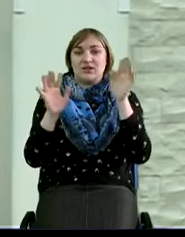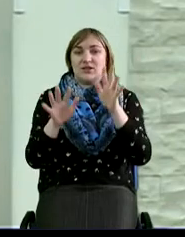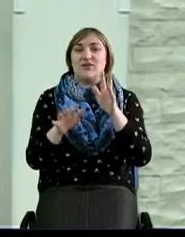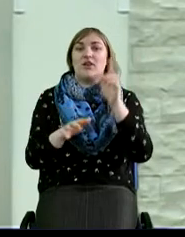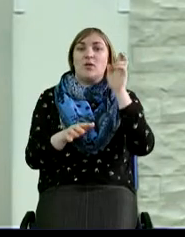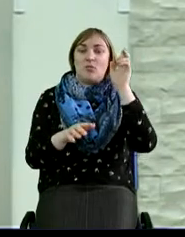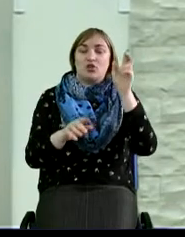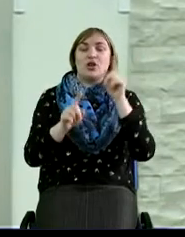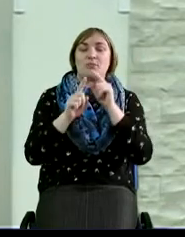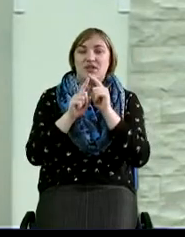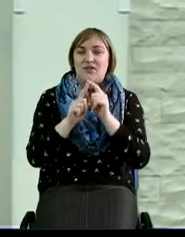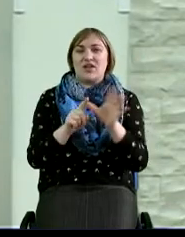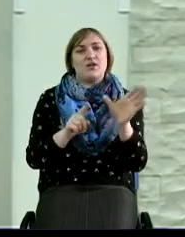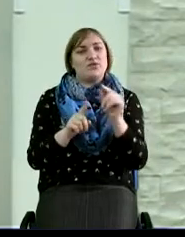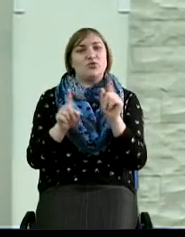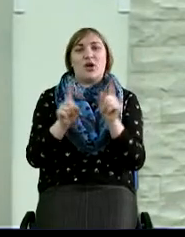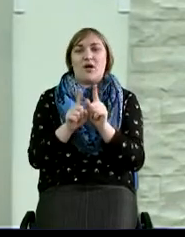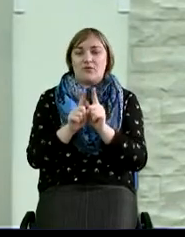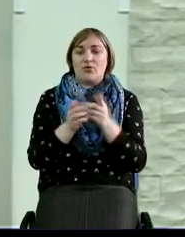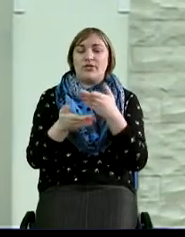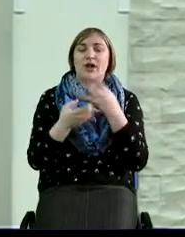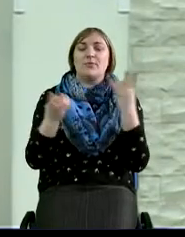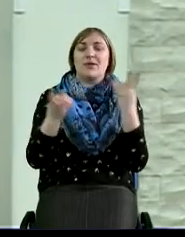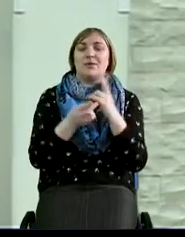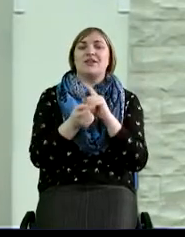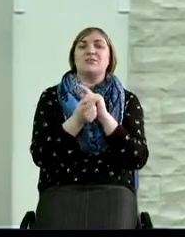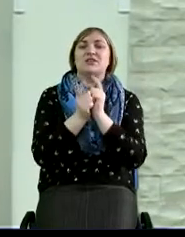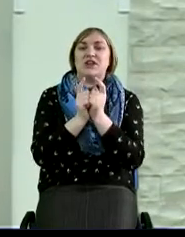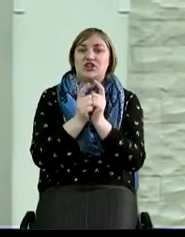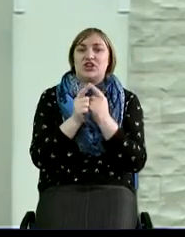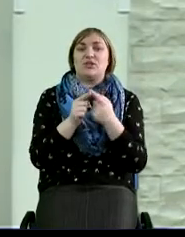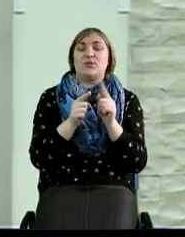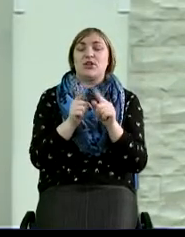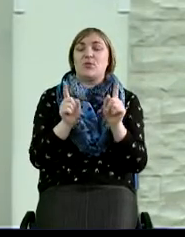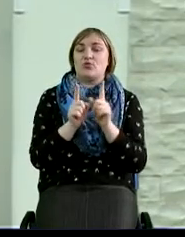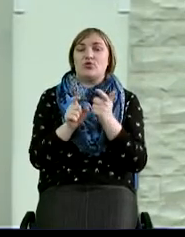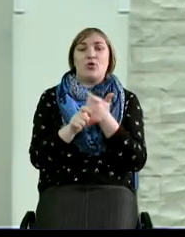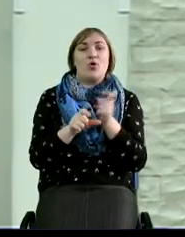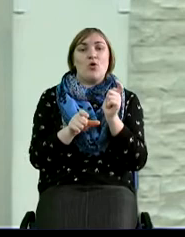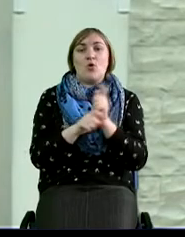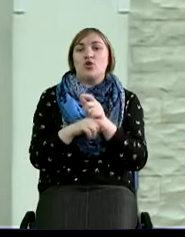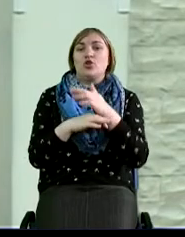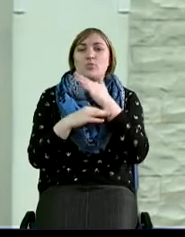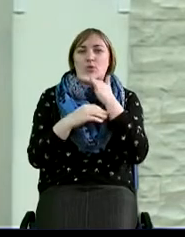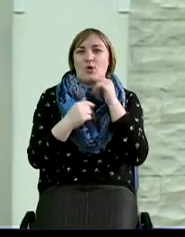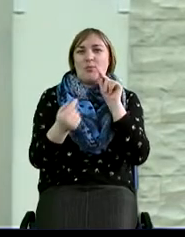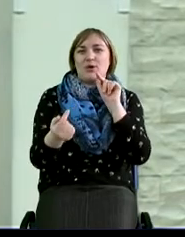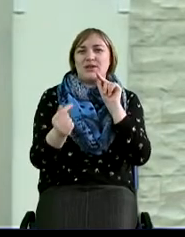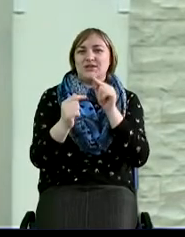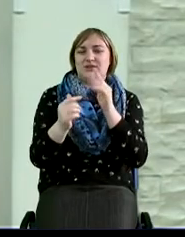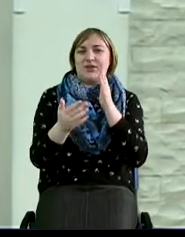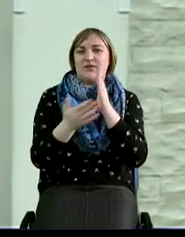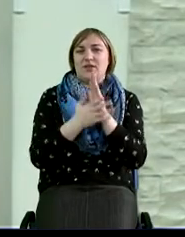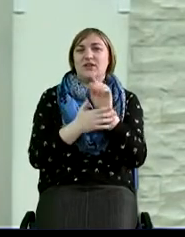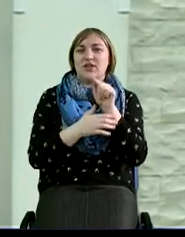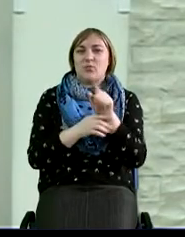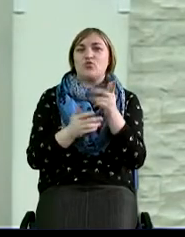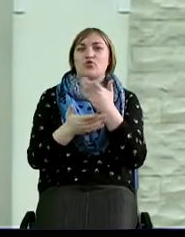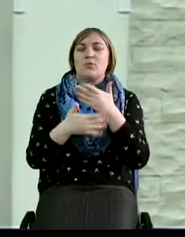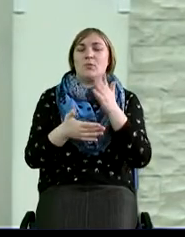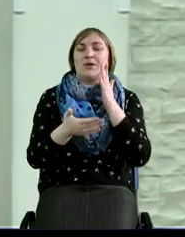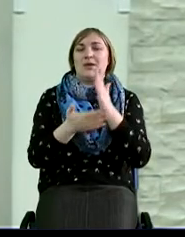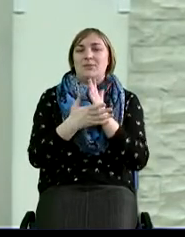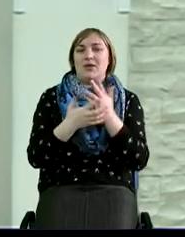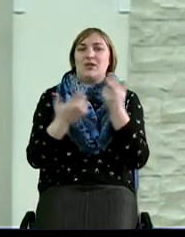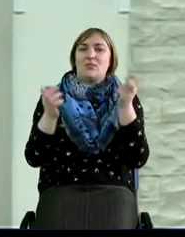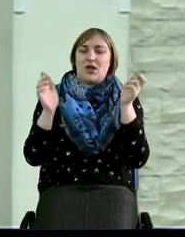за Божие обетования все равно нам необходимо сражаться. Потому что очень много противников есть тому, чтобы мы имели